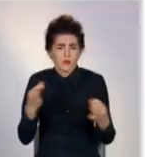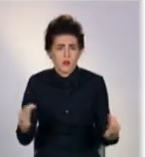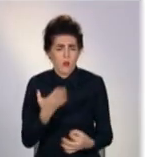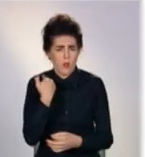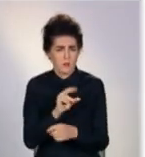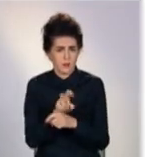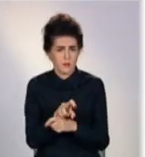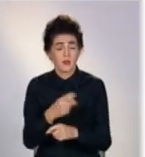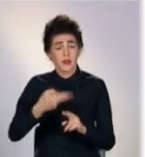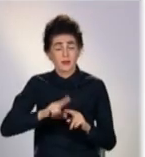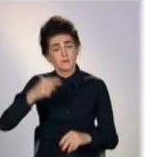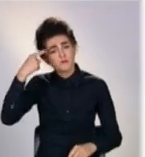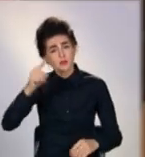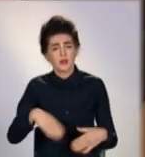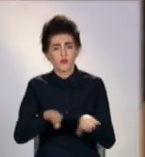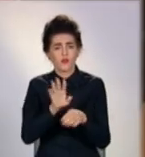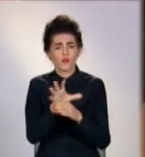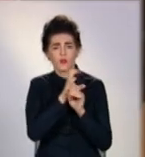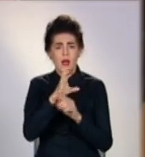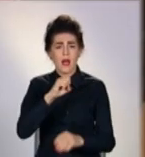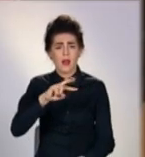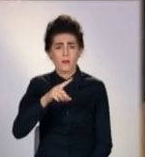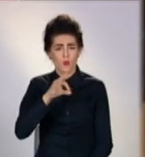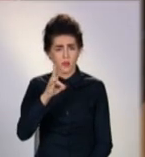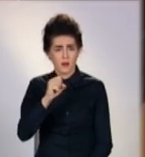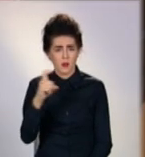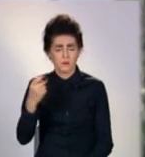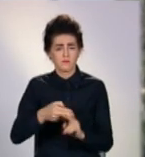Ідею створити такий альманах підтримали поліцейські.